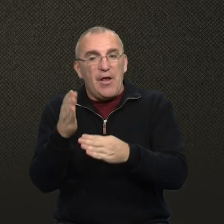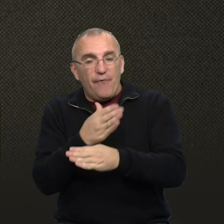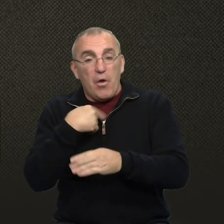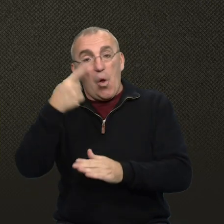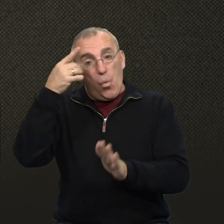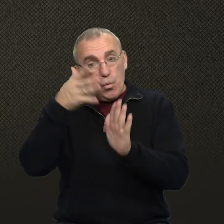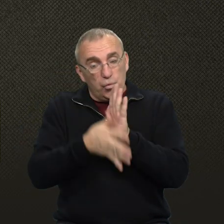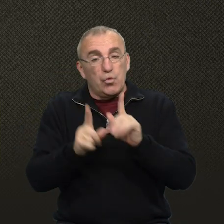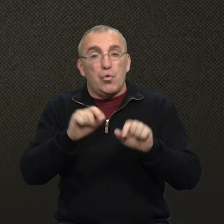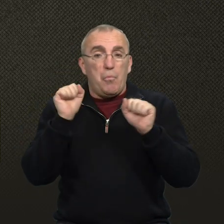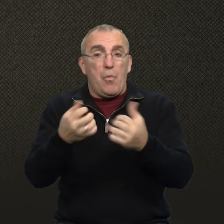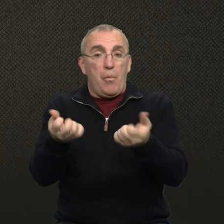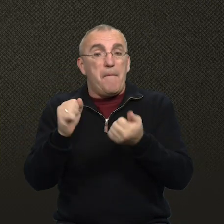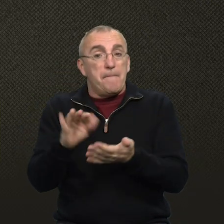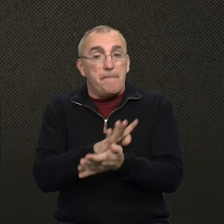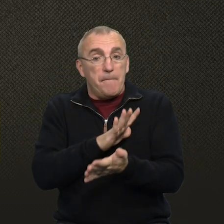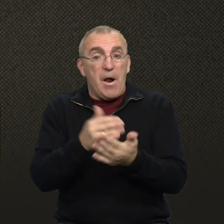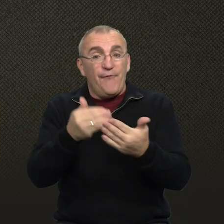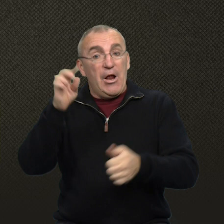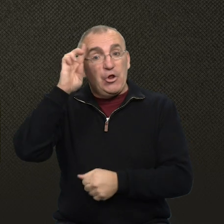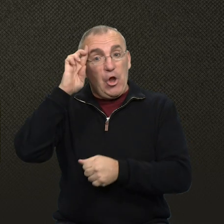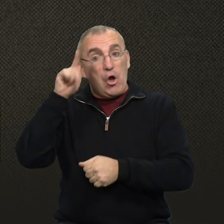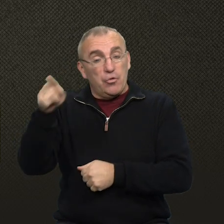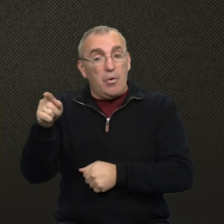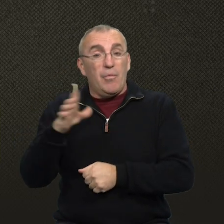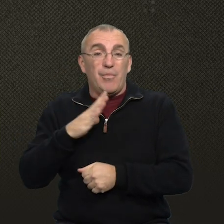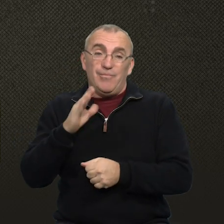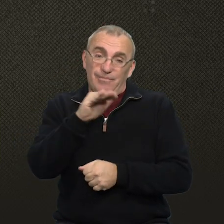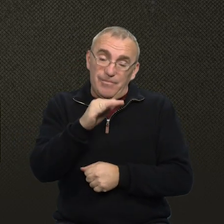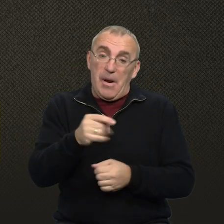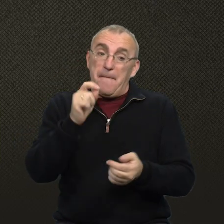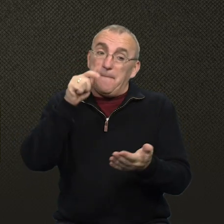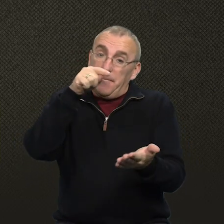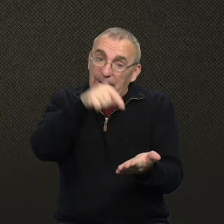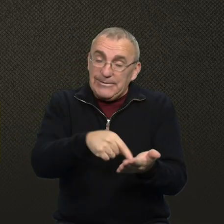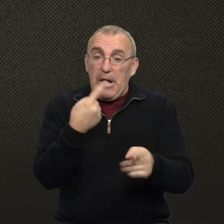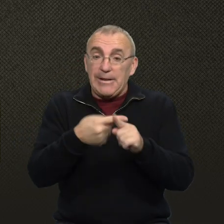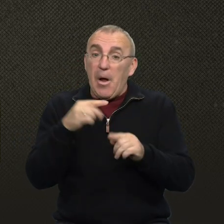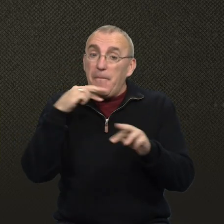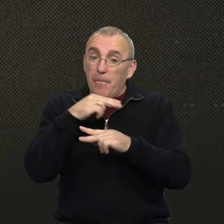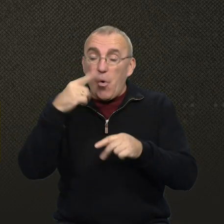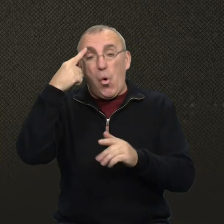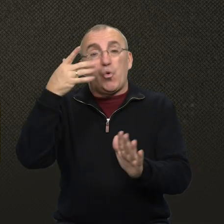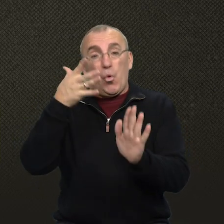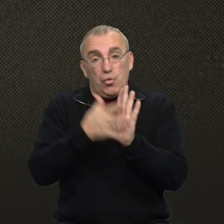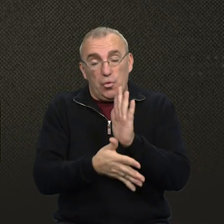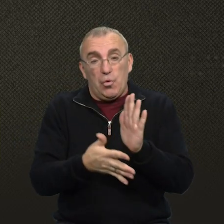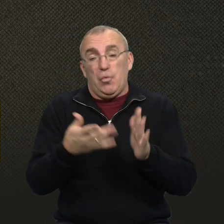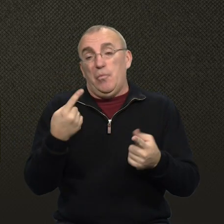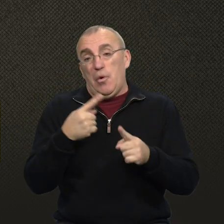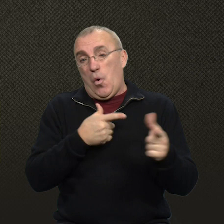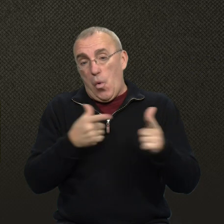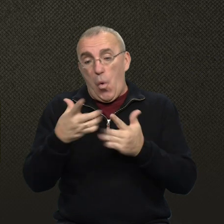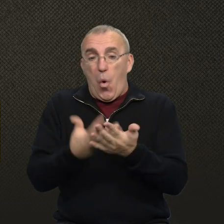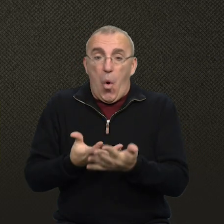усвідомлюючи, що я його можу отримати безкоштовно від держави, нам полягає на тому, щоб мені призначили саме такий препарат, вмію, сам